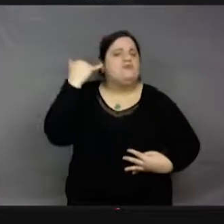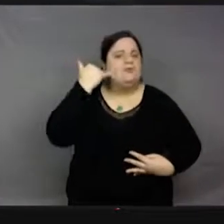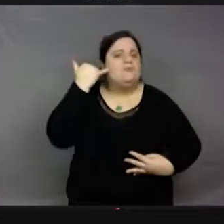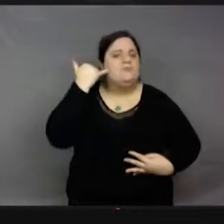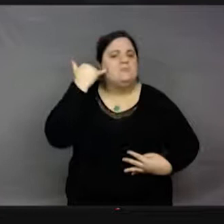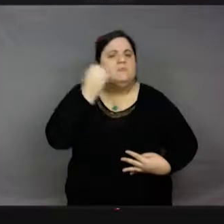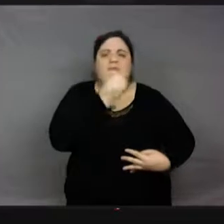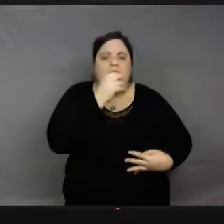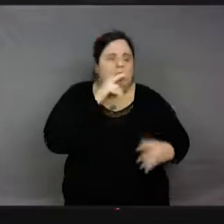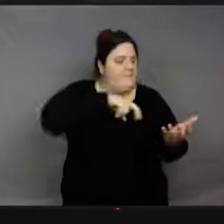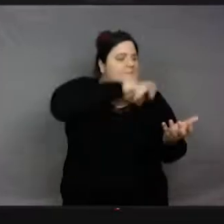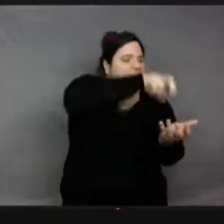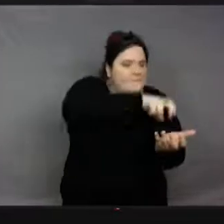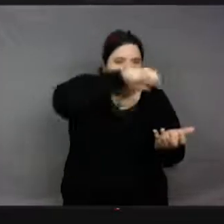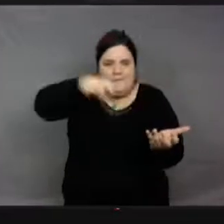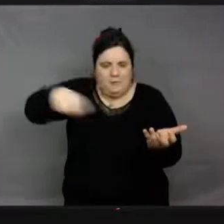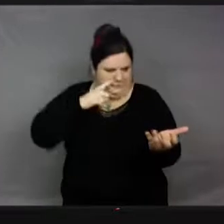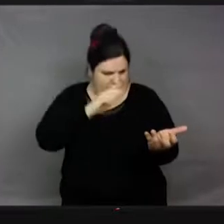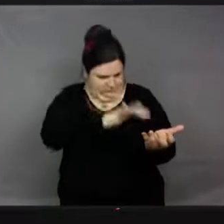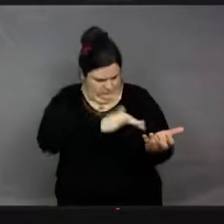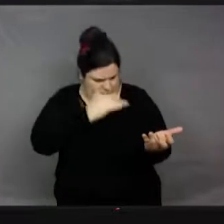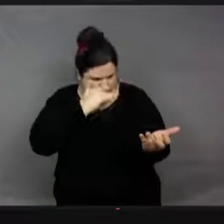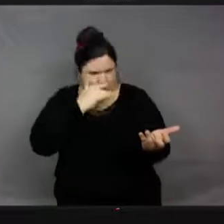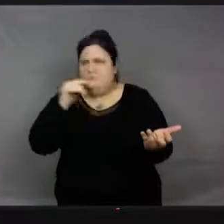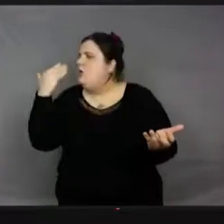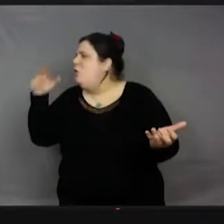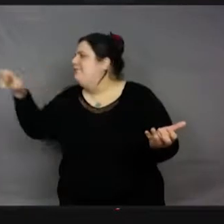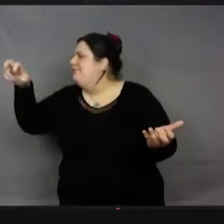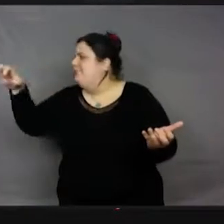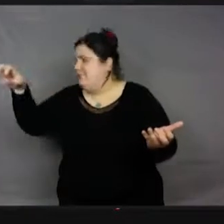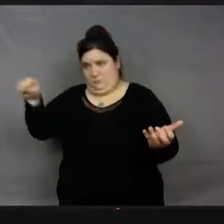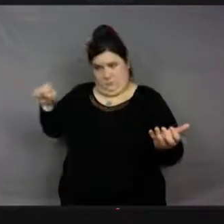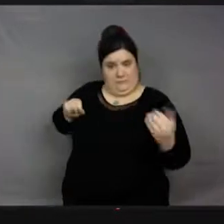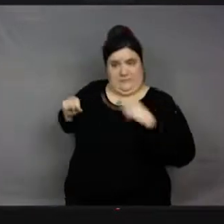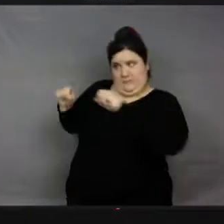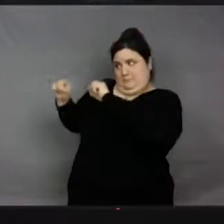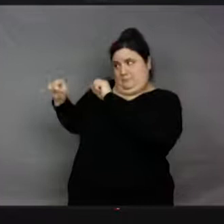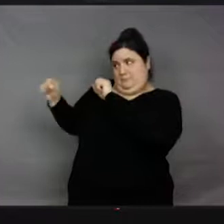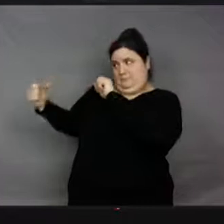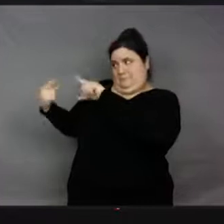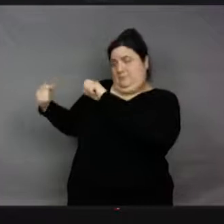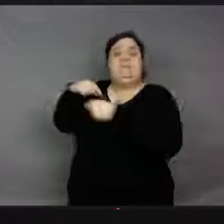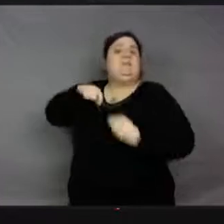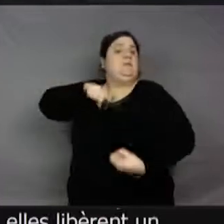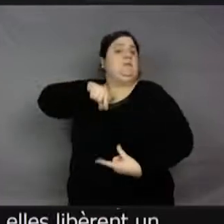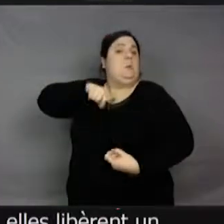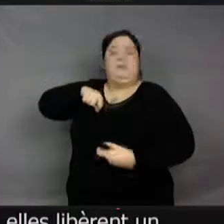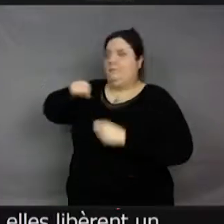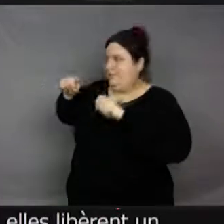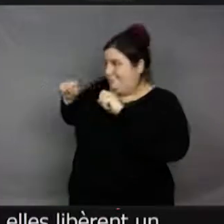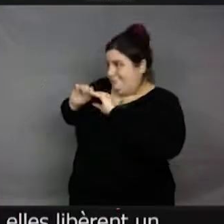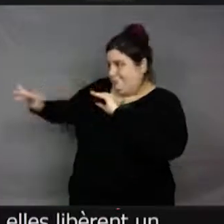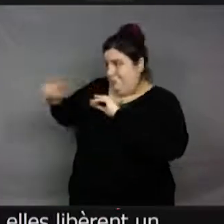la peine de perdre du temps. Le temps que la fleur refasse du nectar, et quand le phéromone est fini,